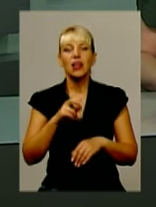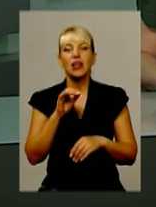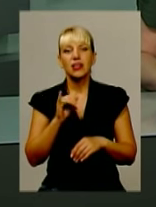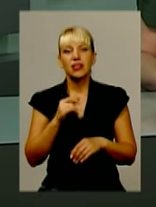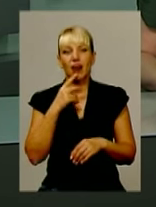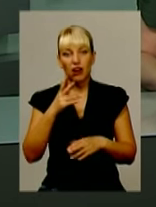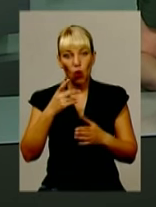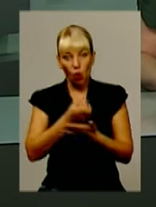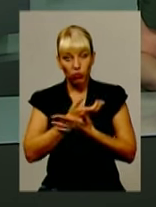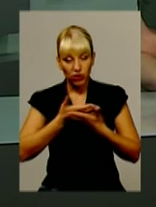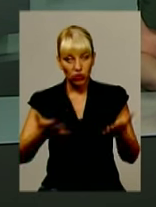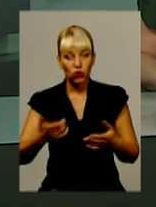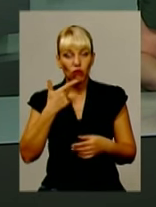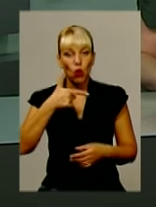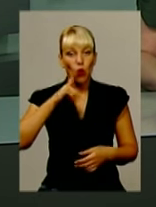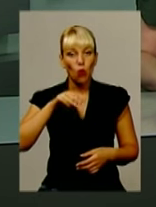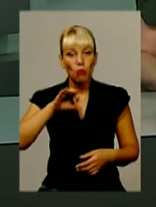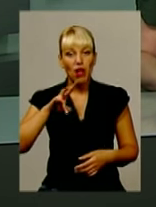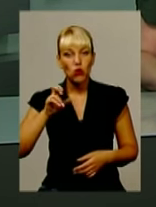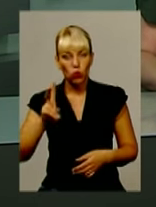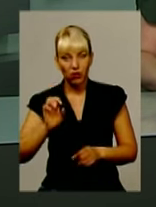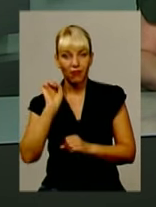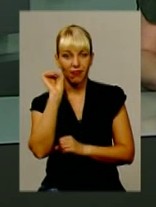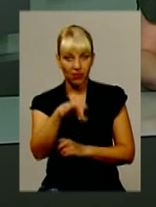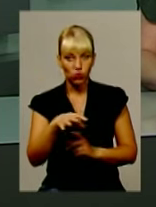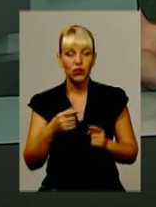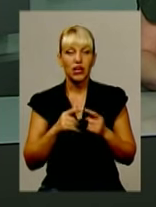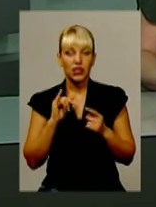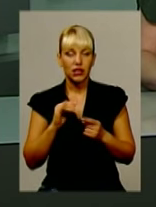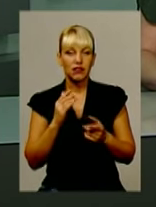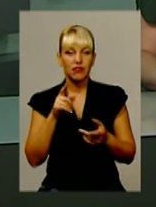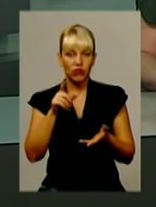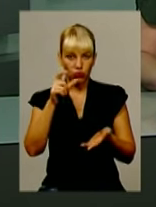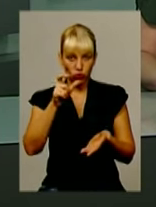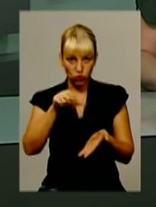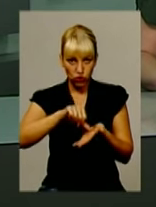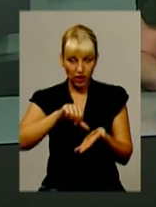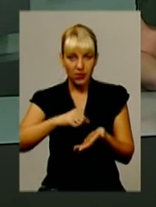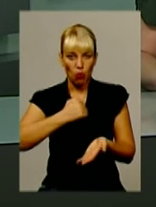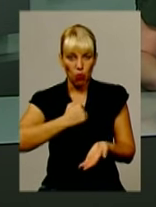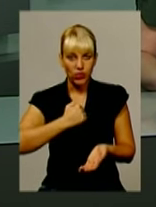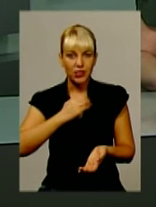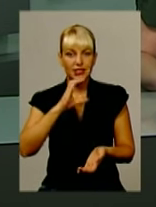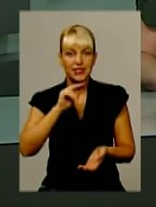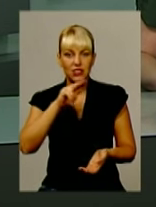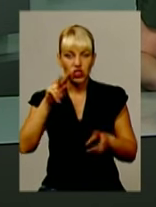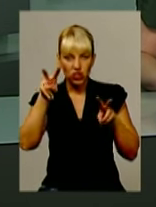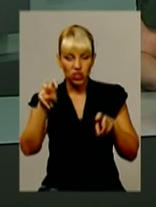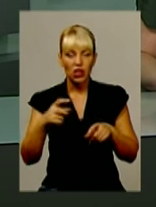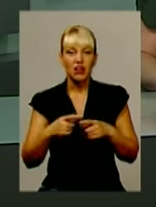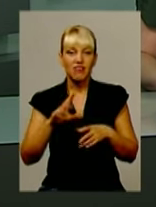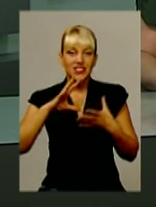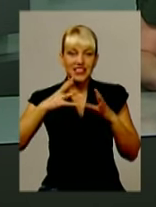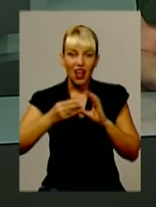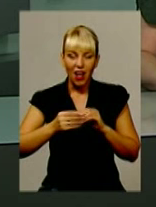подолянин Ігор Гуменюк, боєць батальйону «Січ» і донедавна член Сеукраїнського в'єднання «Свобода». Загалом у кривавих сутичках під Верховною